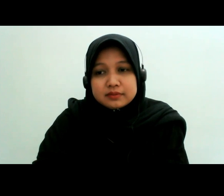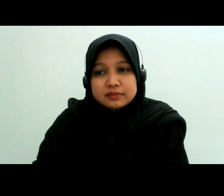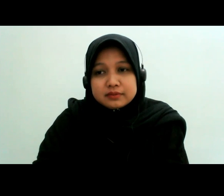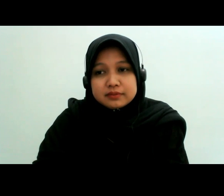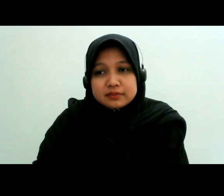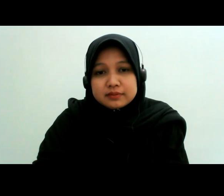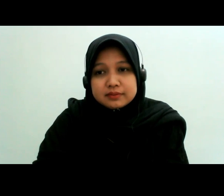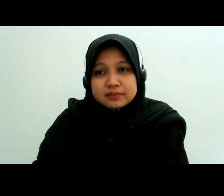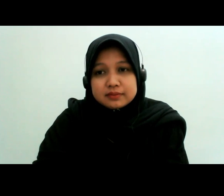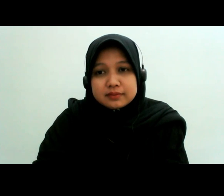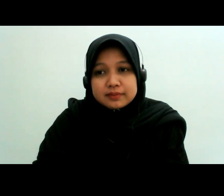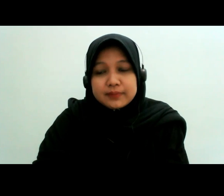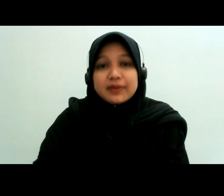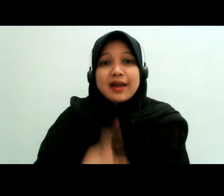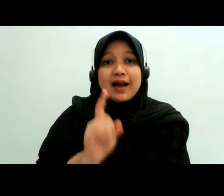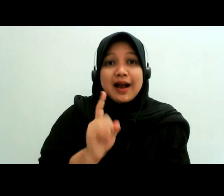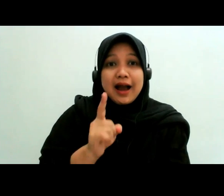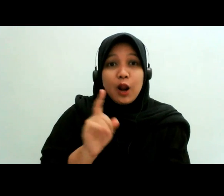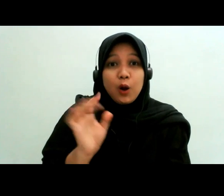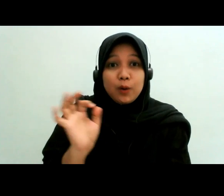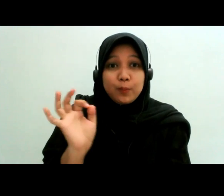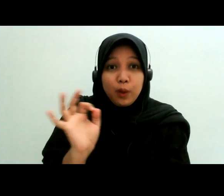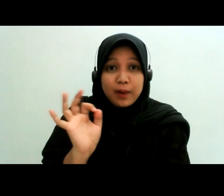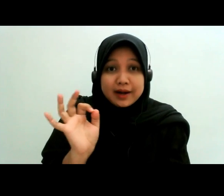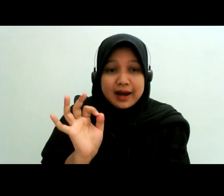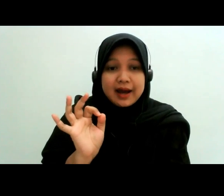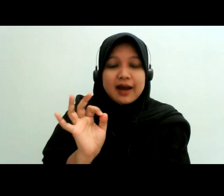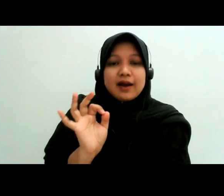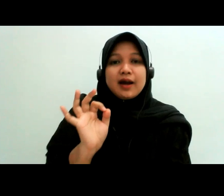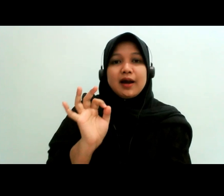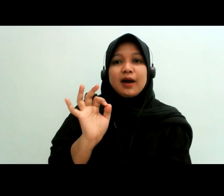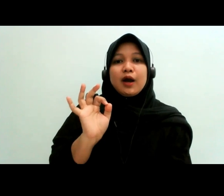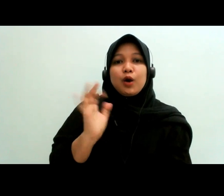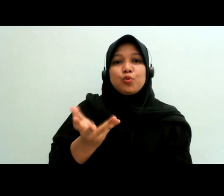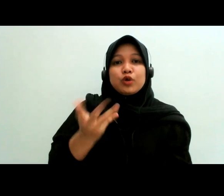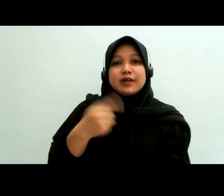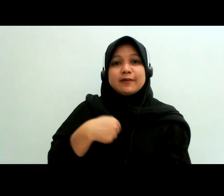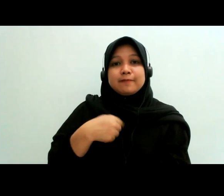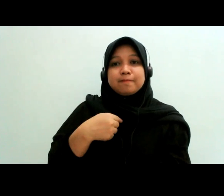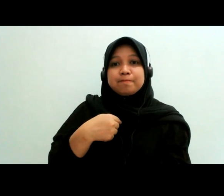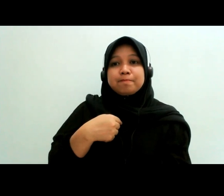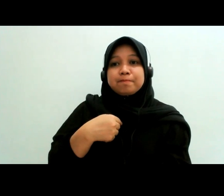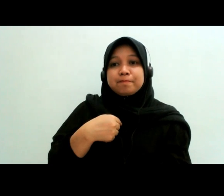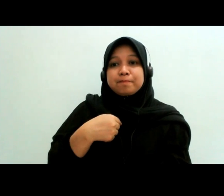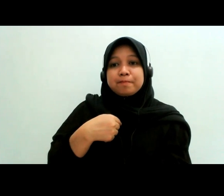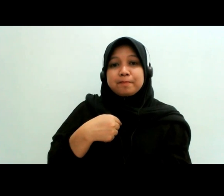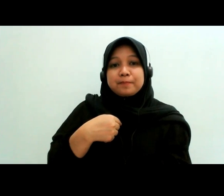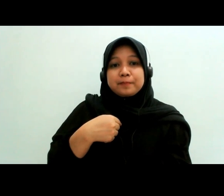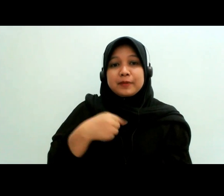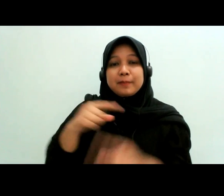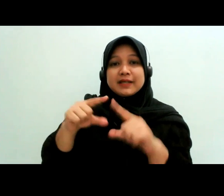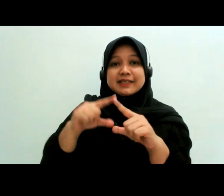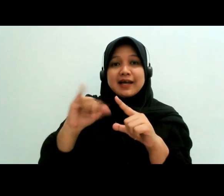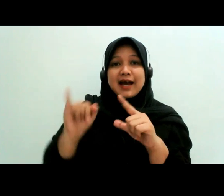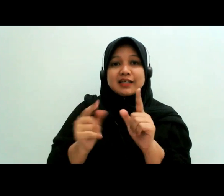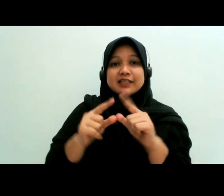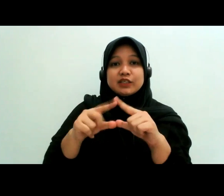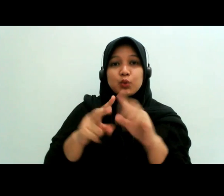kalau belum ada mungkin dari saya mungkin Mbak izin bertanya mungkin